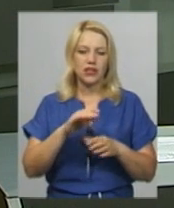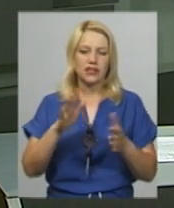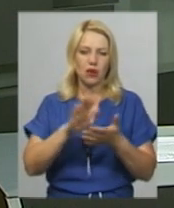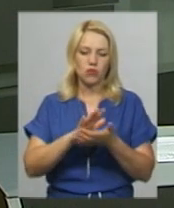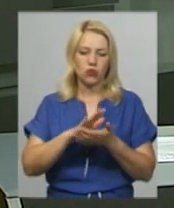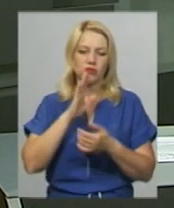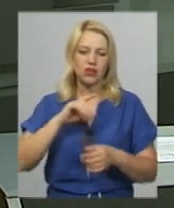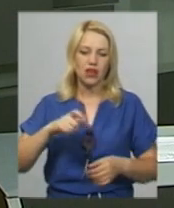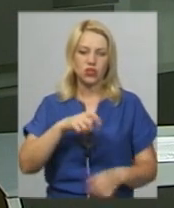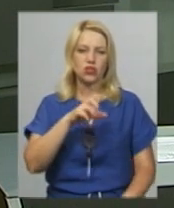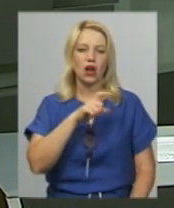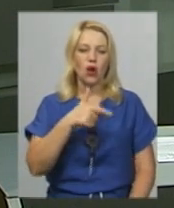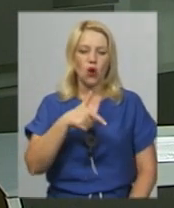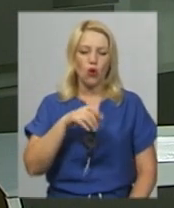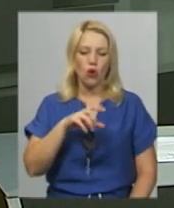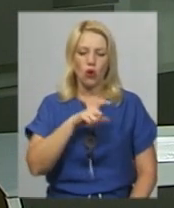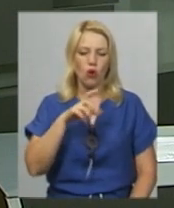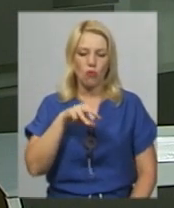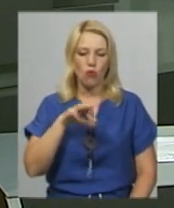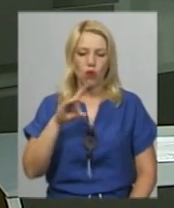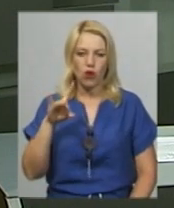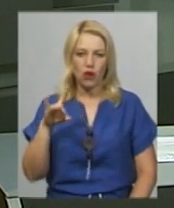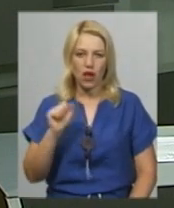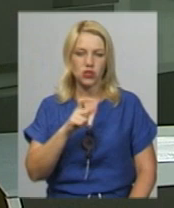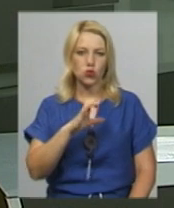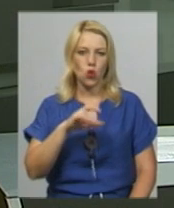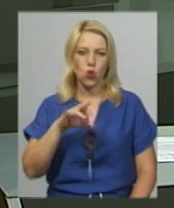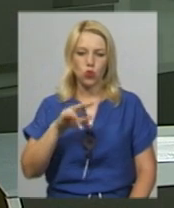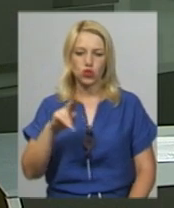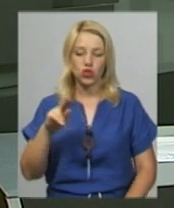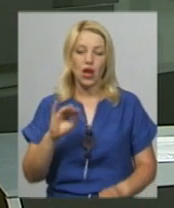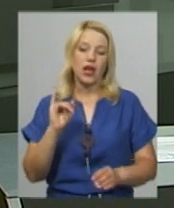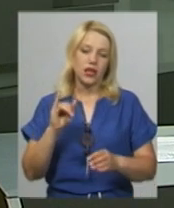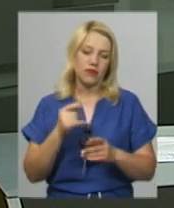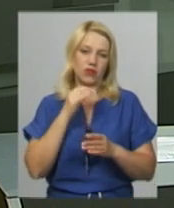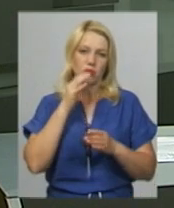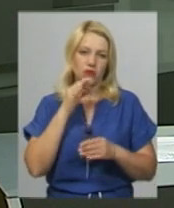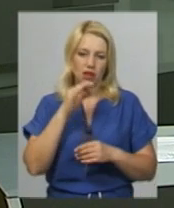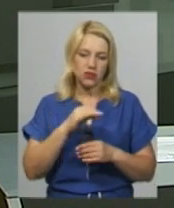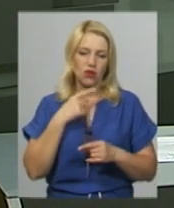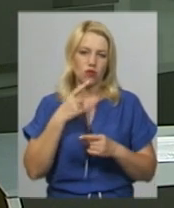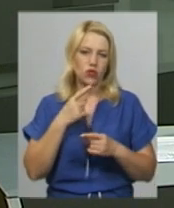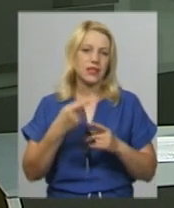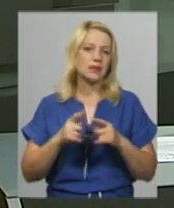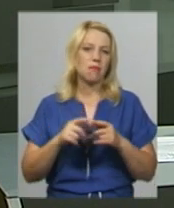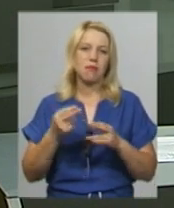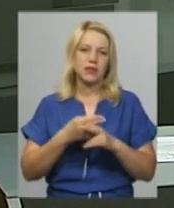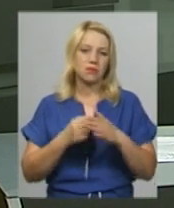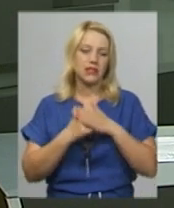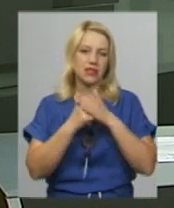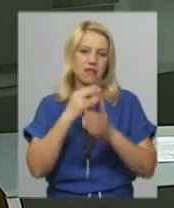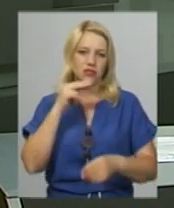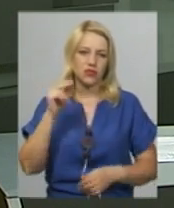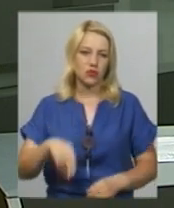Відповідач вважає позов не обґрунтованим, а звинувачення безпідставними. Суд відбувся у Луцьку. Що вирішили на засіданні – далі у